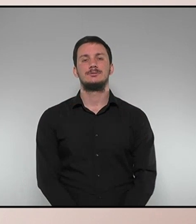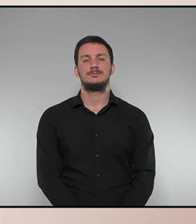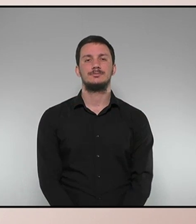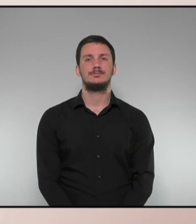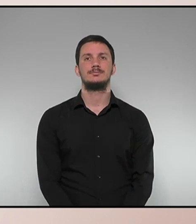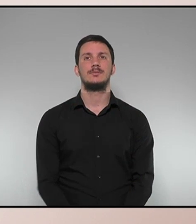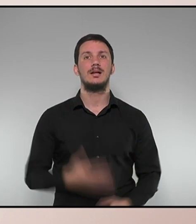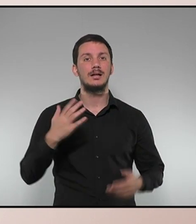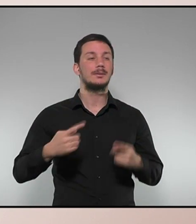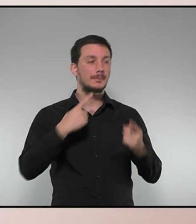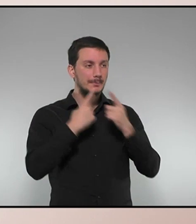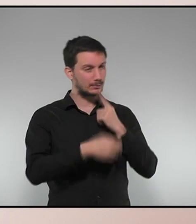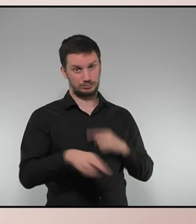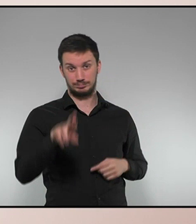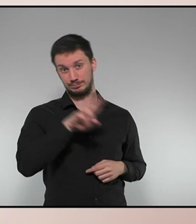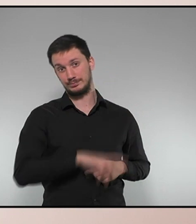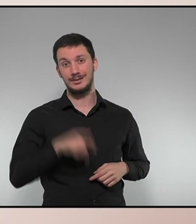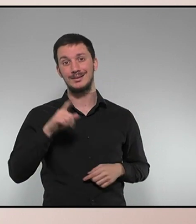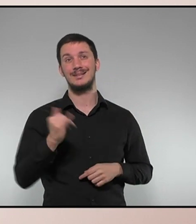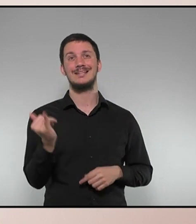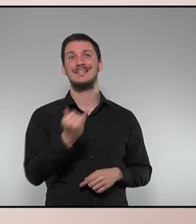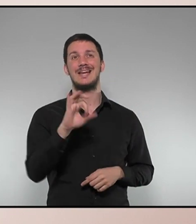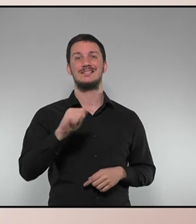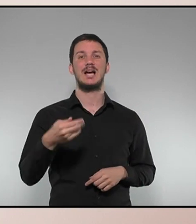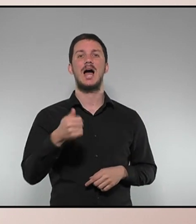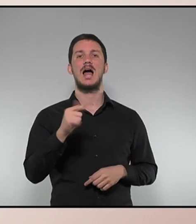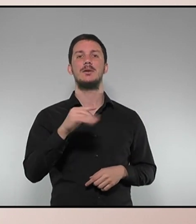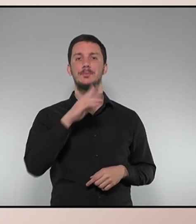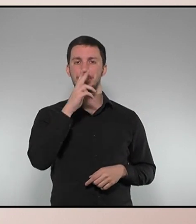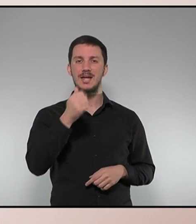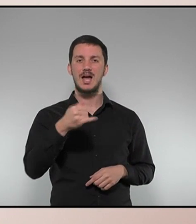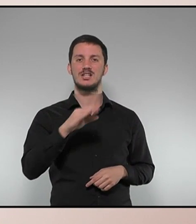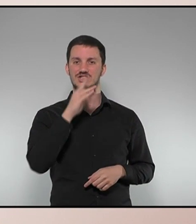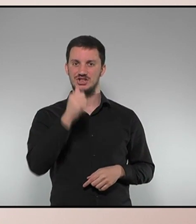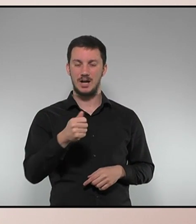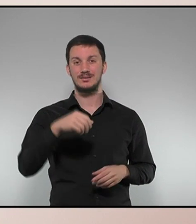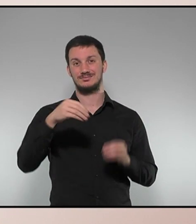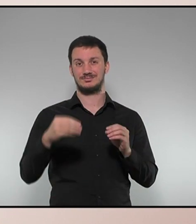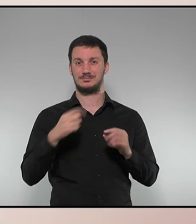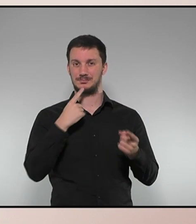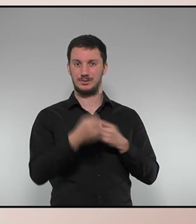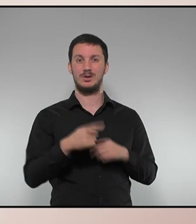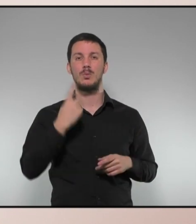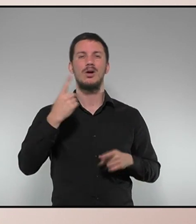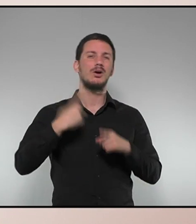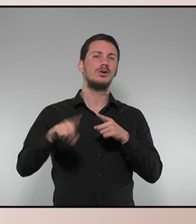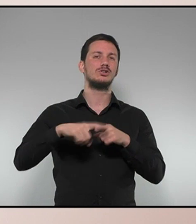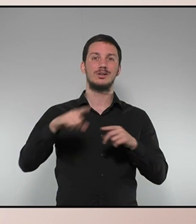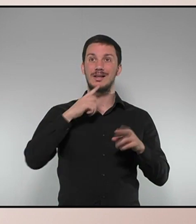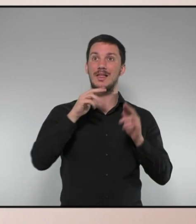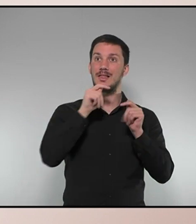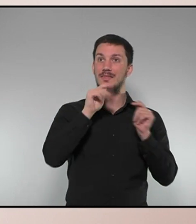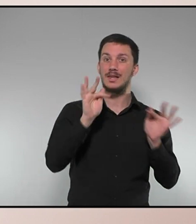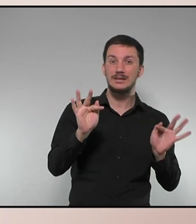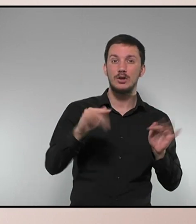Per la preguntat, té la paraula la diputada Jèssica Albiacsa-Torres. President, una cosa són els desitjos i l'altra és la realitat